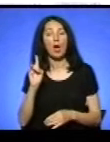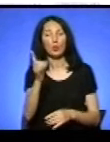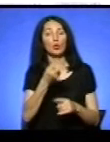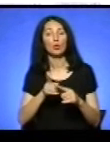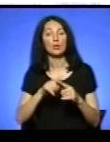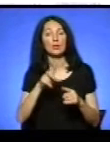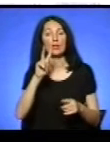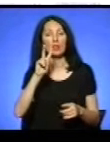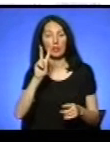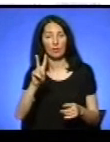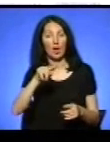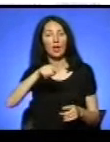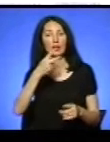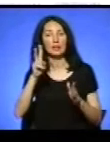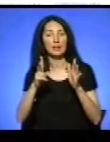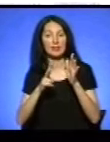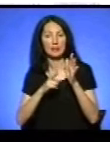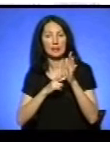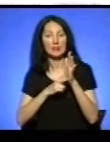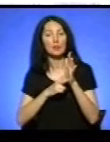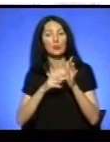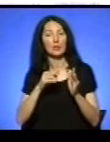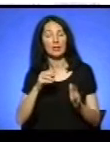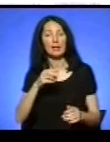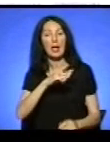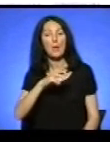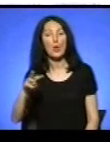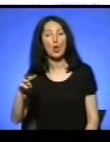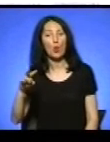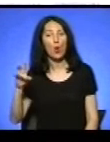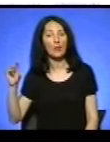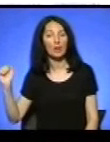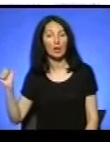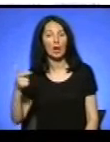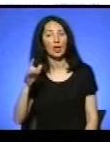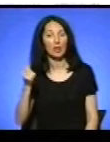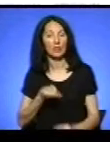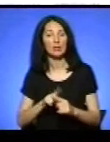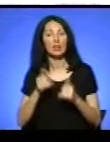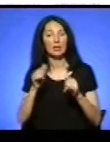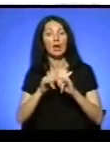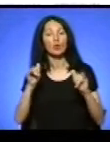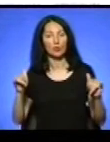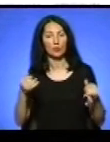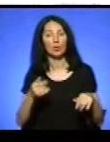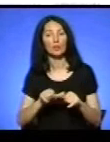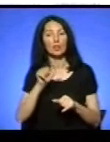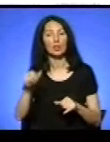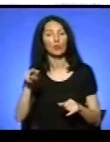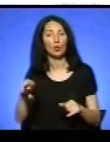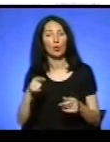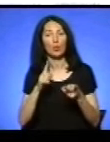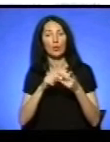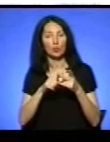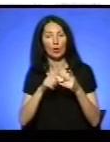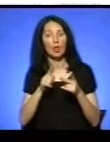,7 мільйона гривень. Це на розвиток. Крім того, по пам'яті, десь 1,5 чи більше